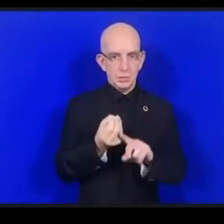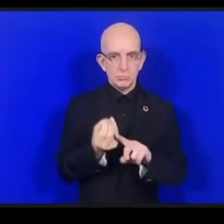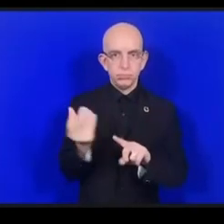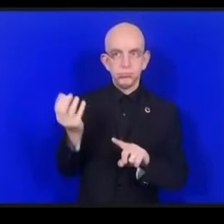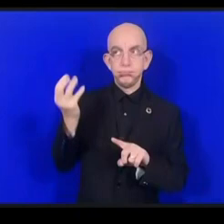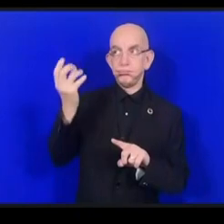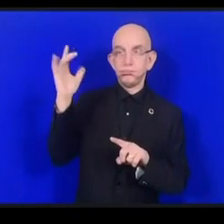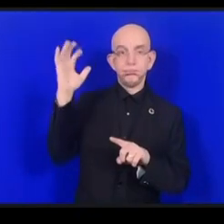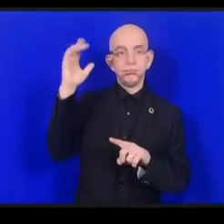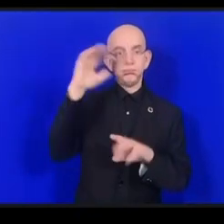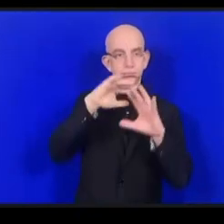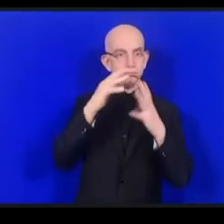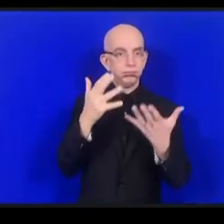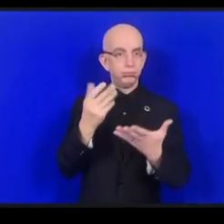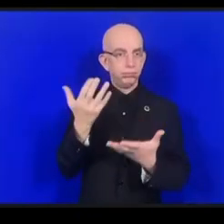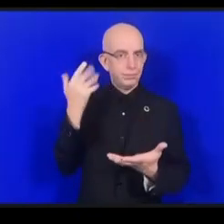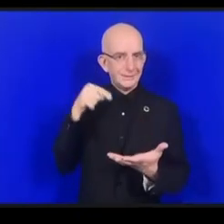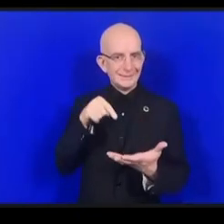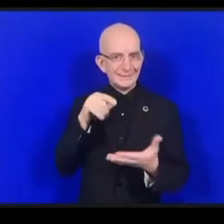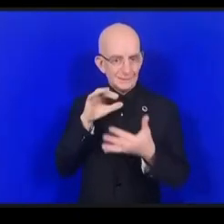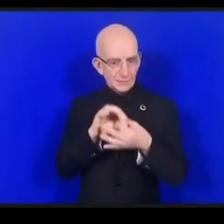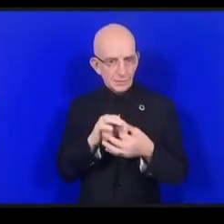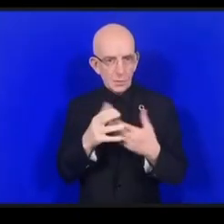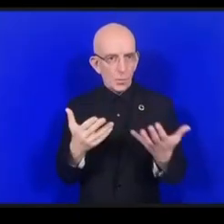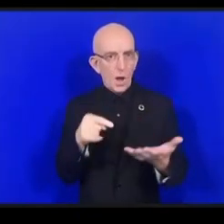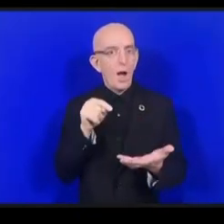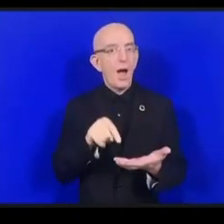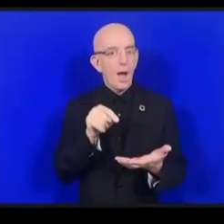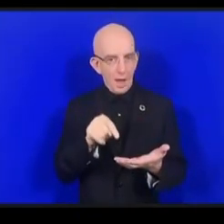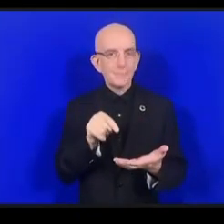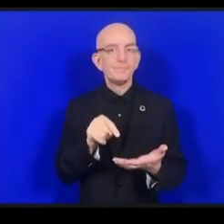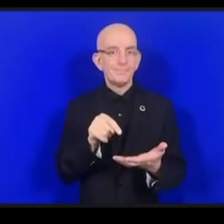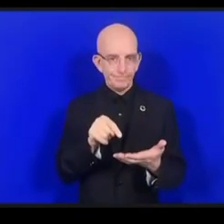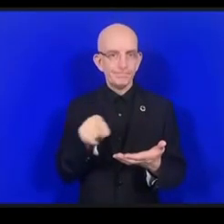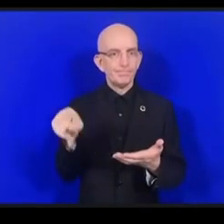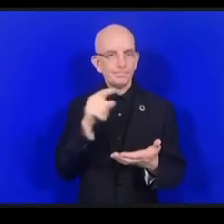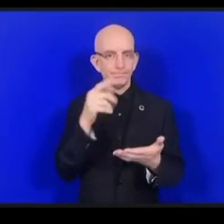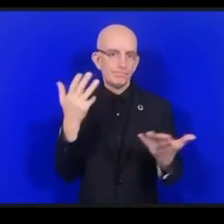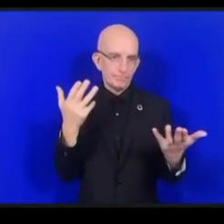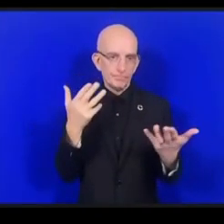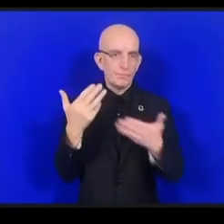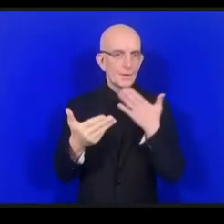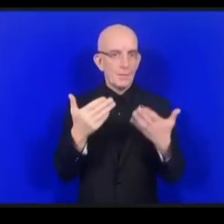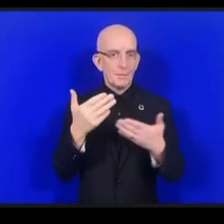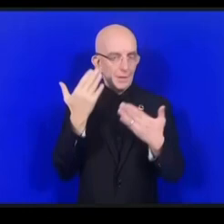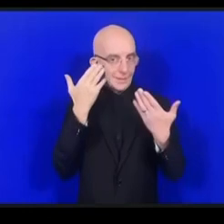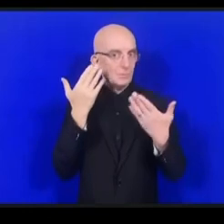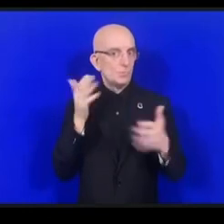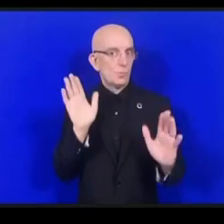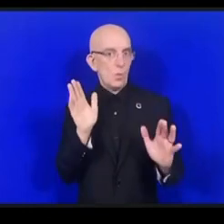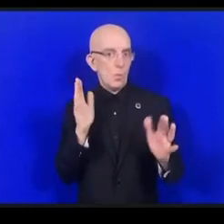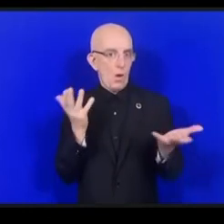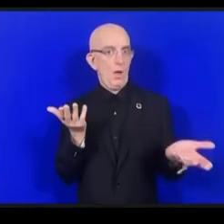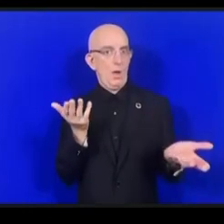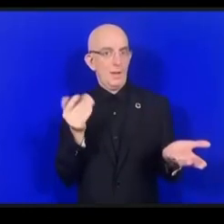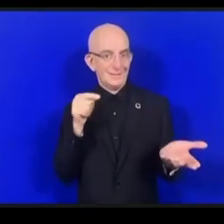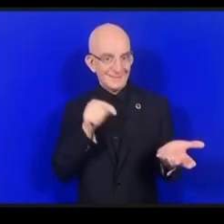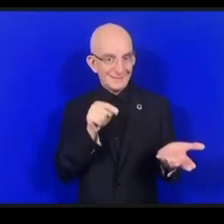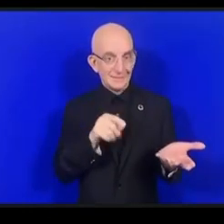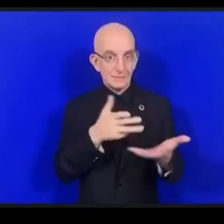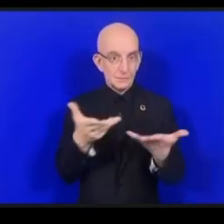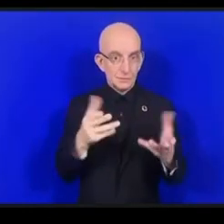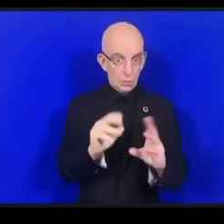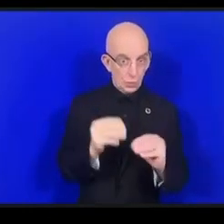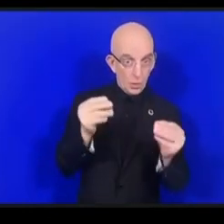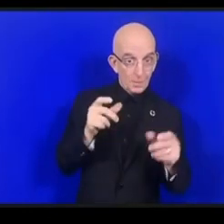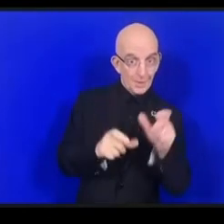والأثار التي للإنترنت على البيئة أو التي